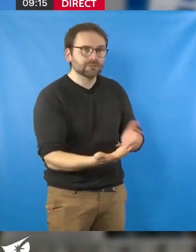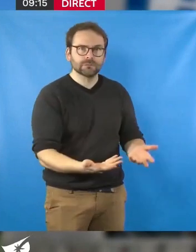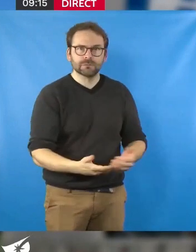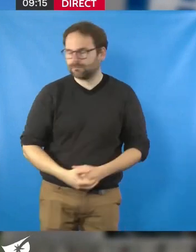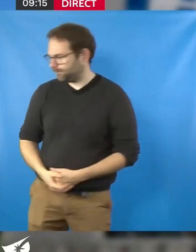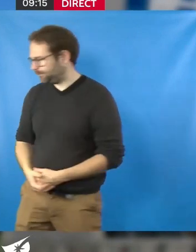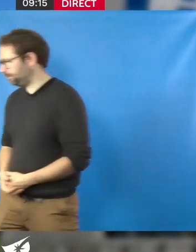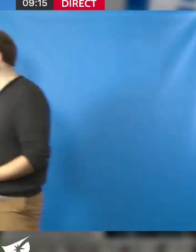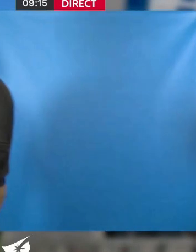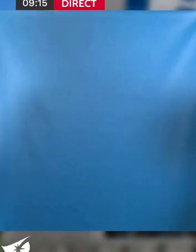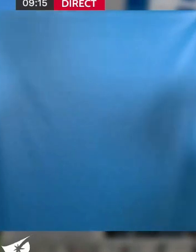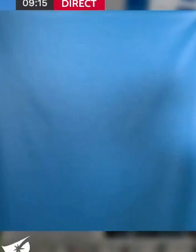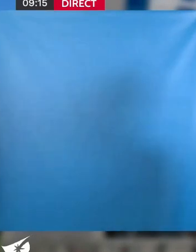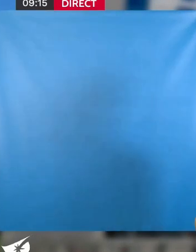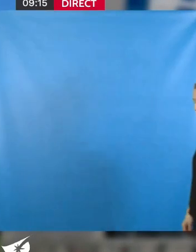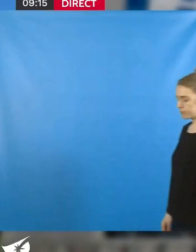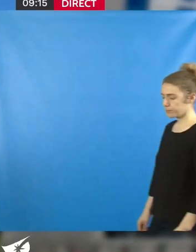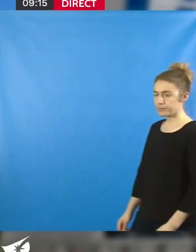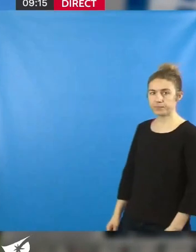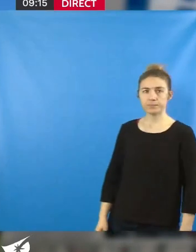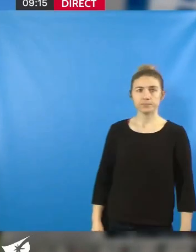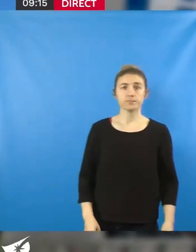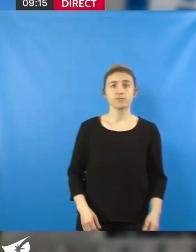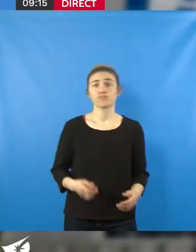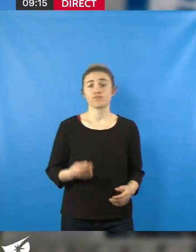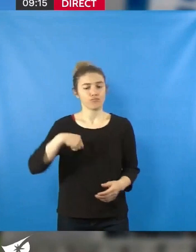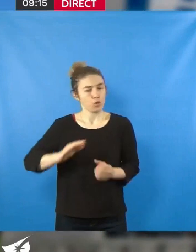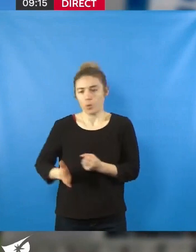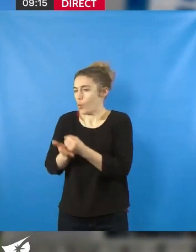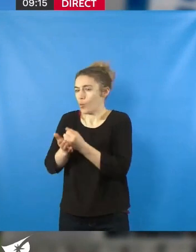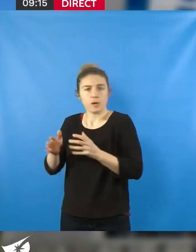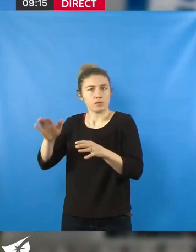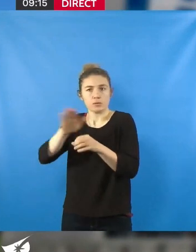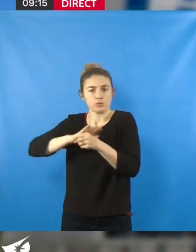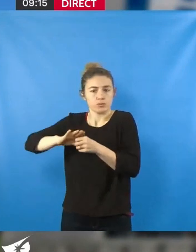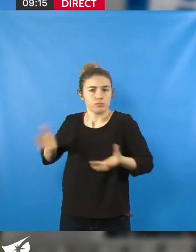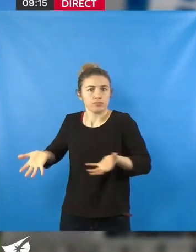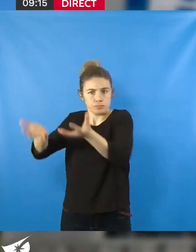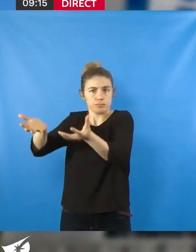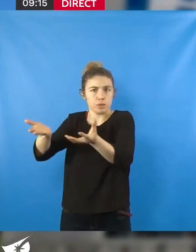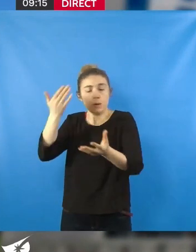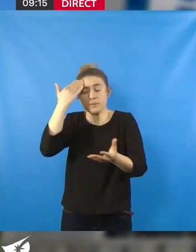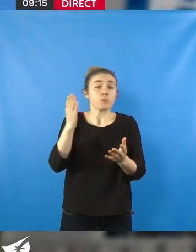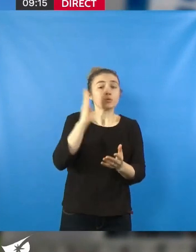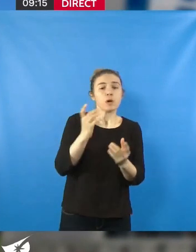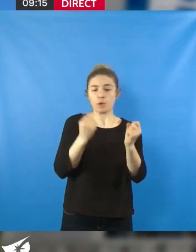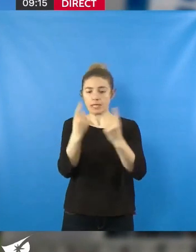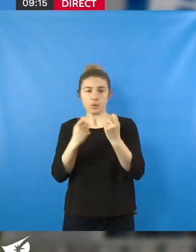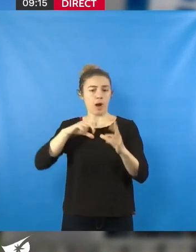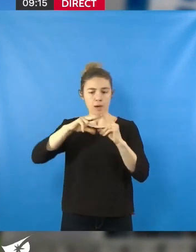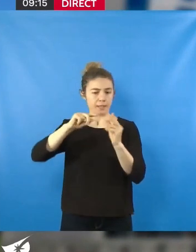cas, il a notre plein soutien et je me tiens à votre disposition, si vous le souhaitez, pour aller plus en détail sur le fond du